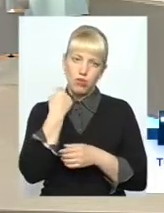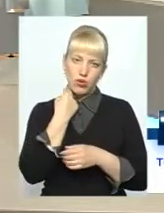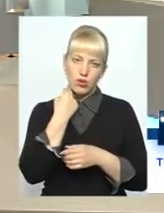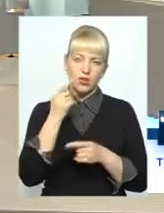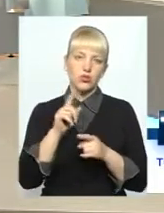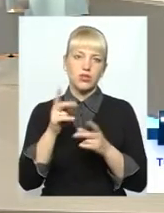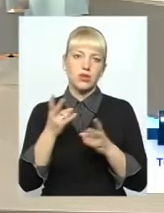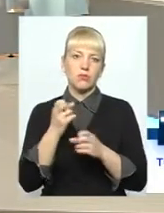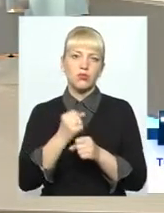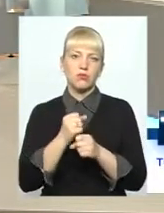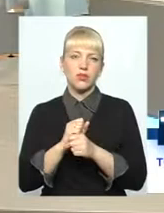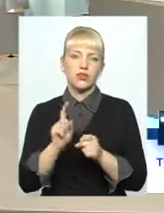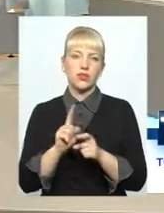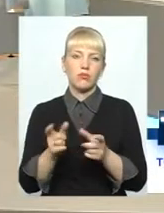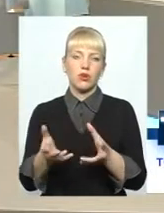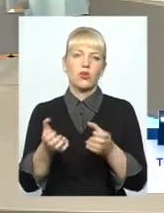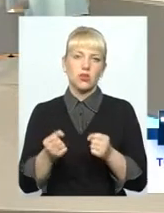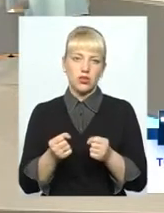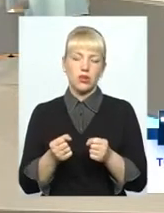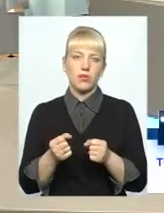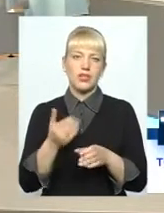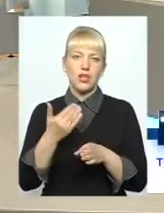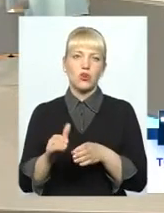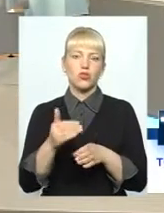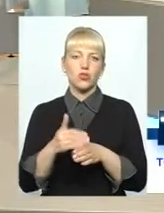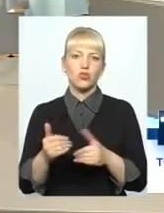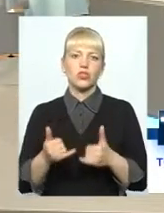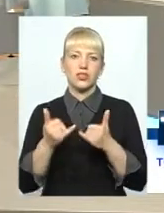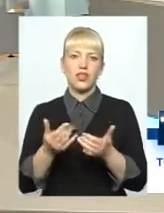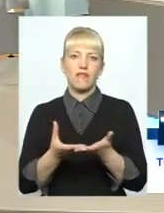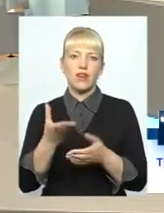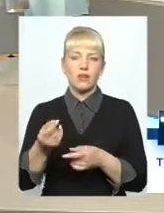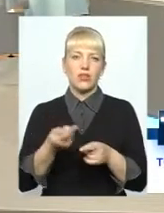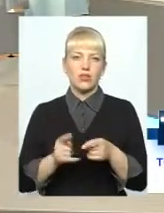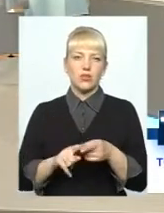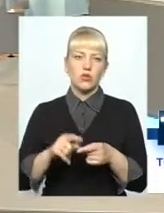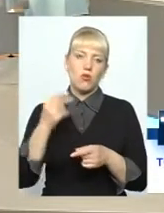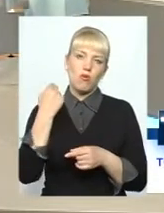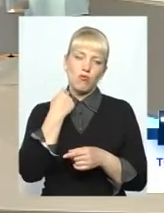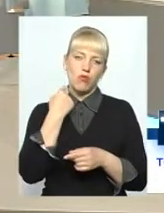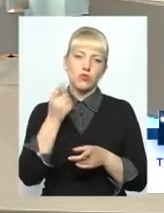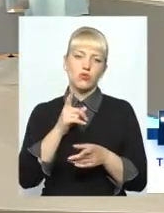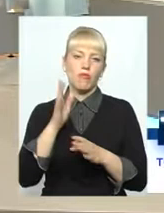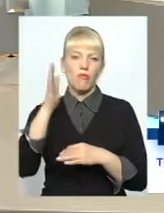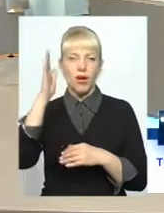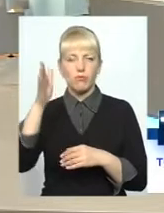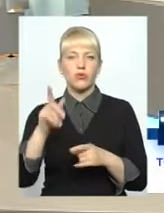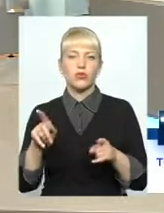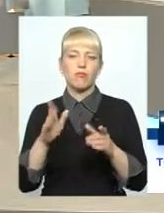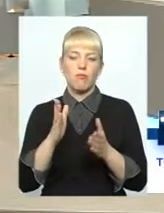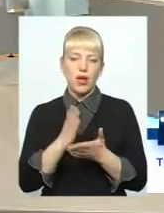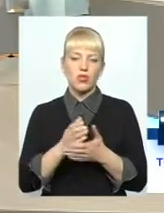що потрібно зробити, щоб отримати розстрочку для виклати цього боргу, щоб в майбутньому мати можливість і далі